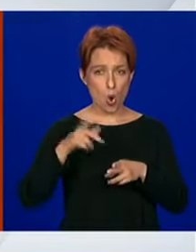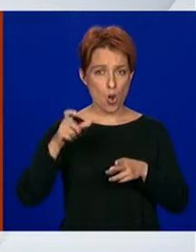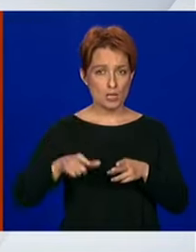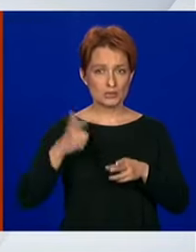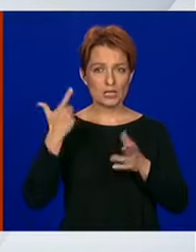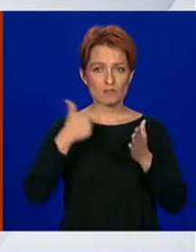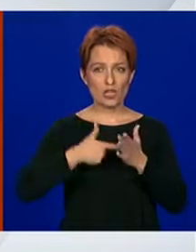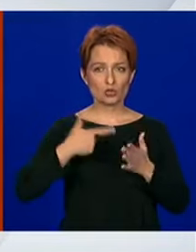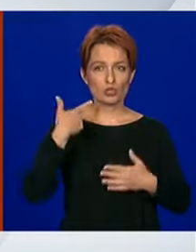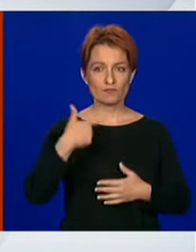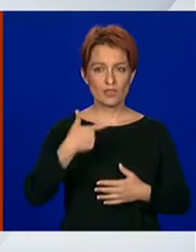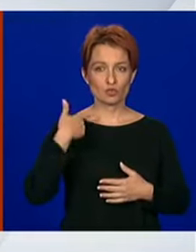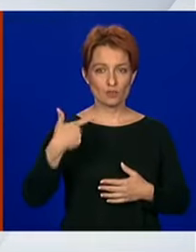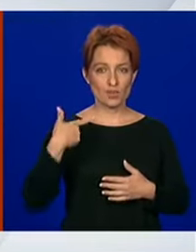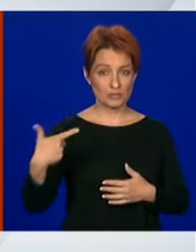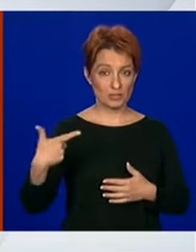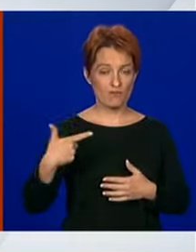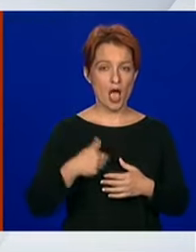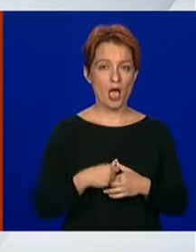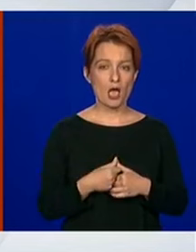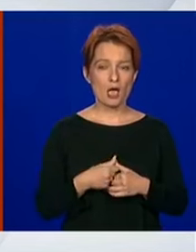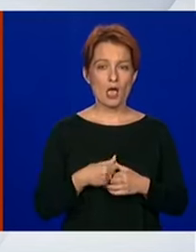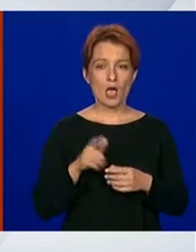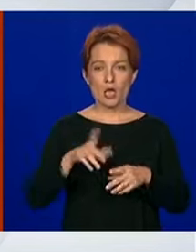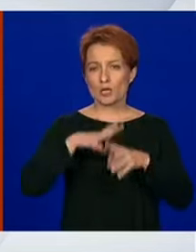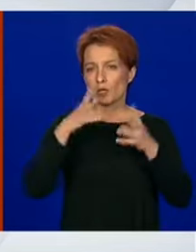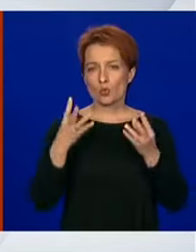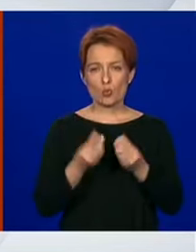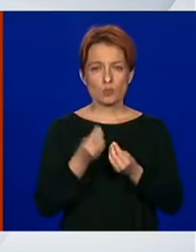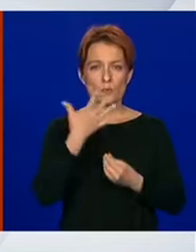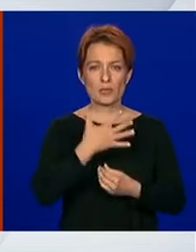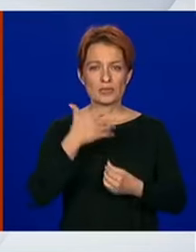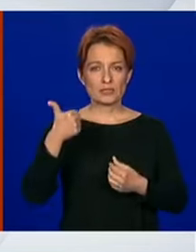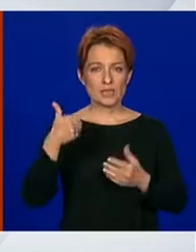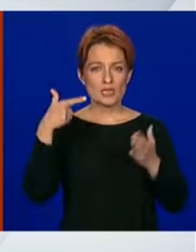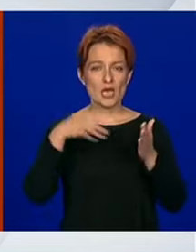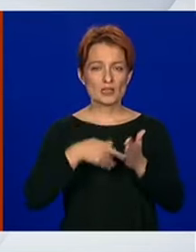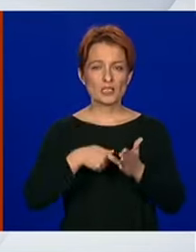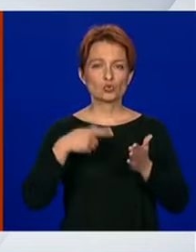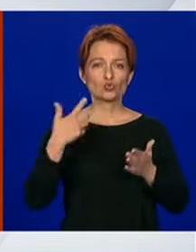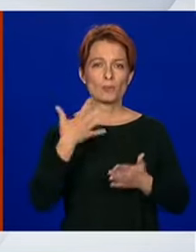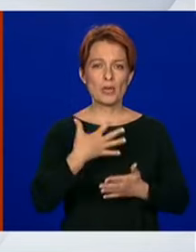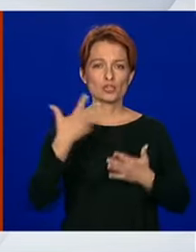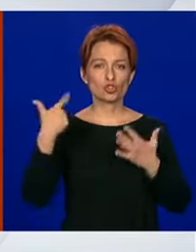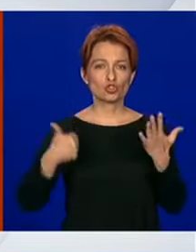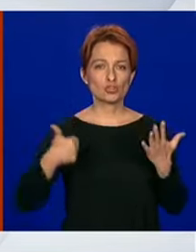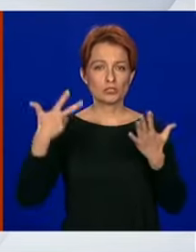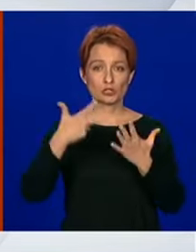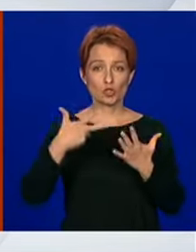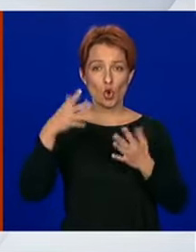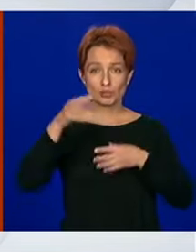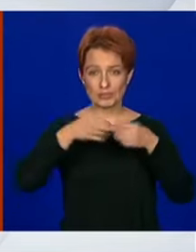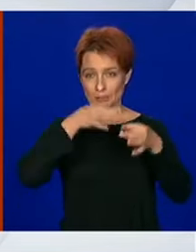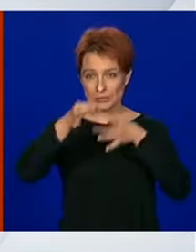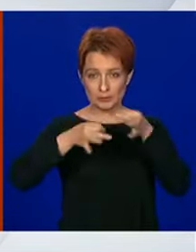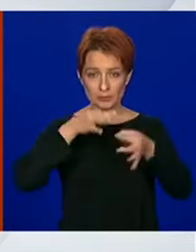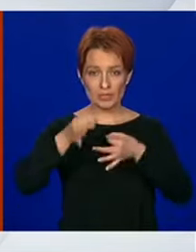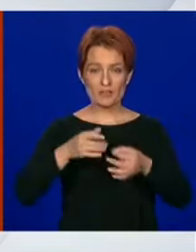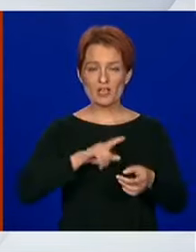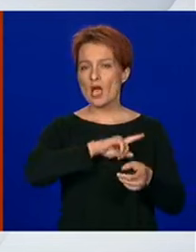2222. Učinjeno je ukupno 51 568 testiranja, od čega